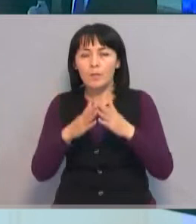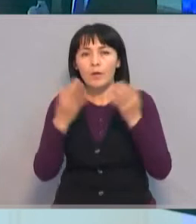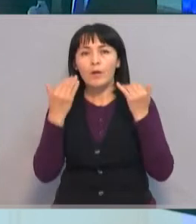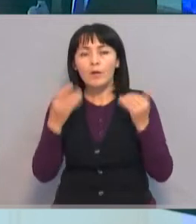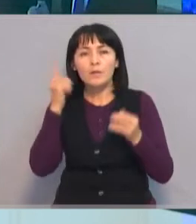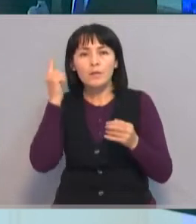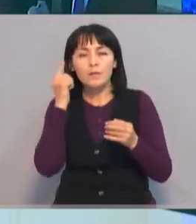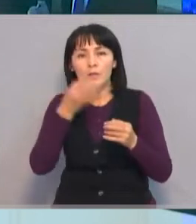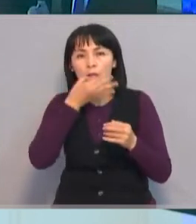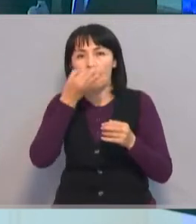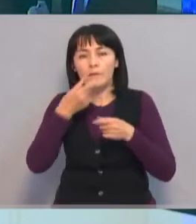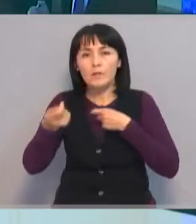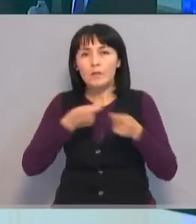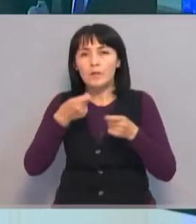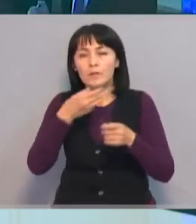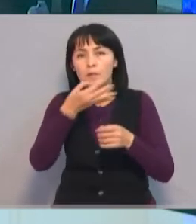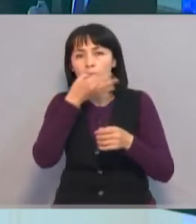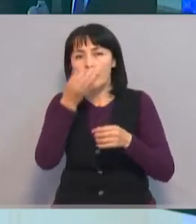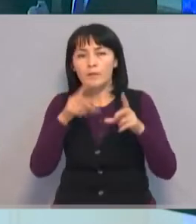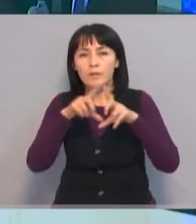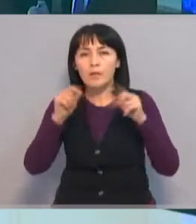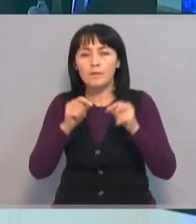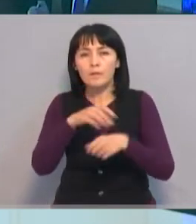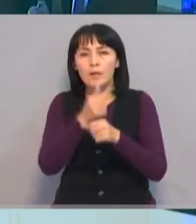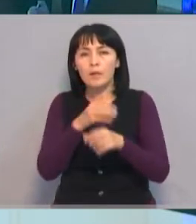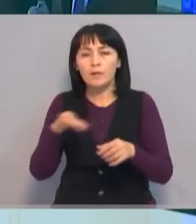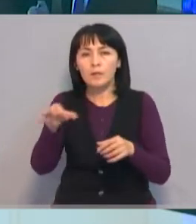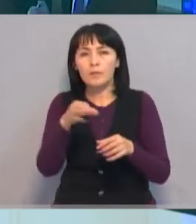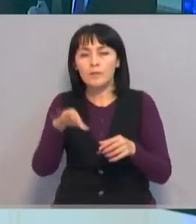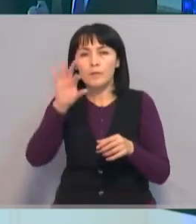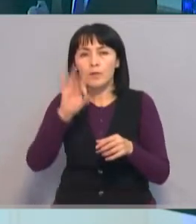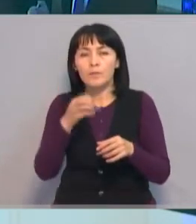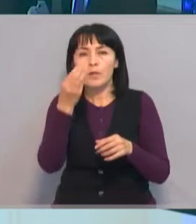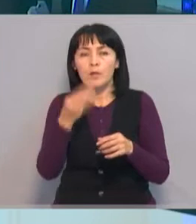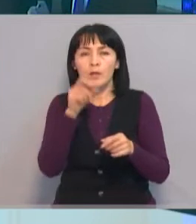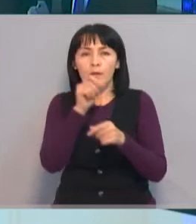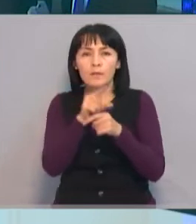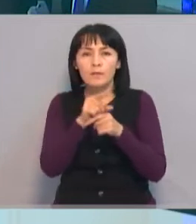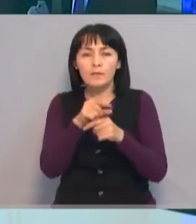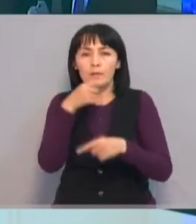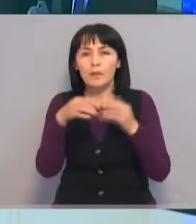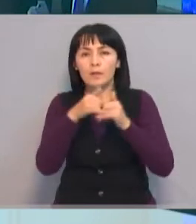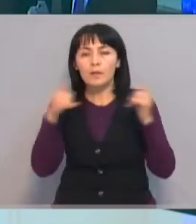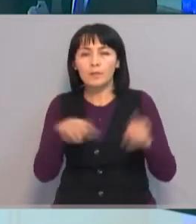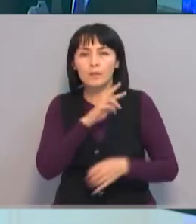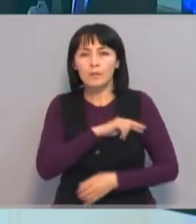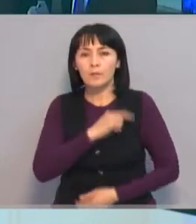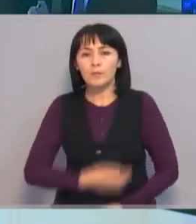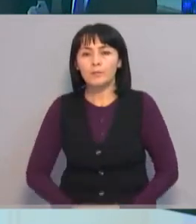Заслушав отчеты, руководитель ответственных учреждений Акима области Умирзак Шукеев поручил активизировать работу.